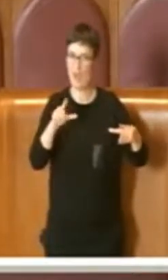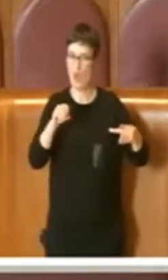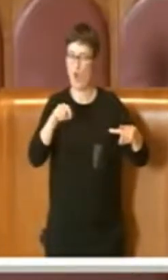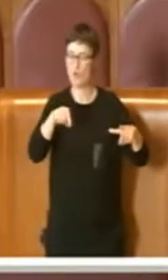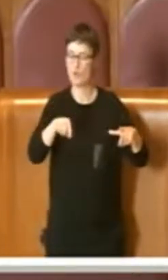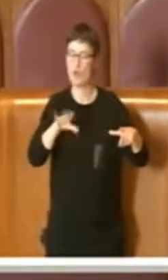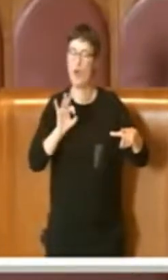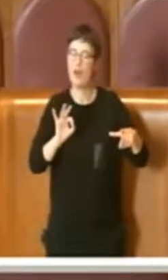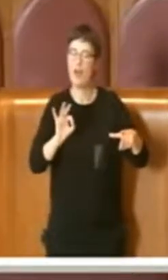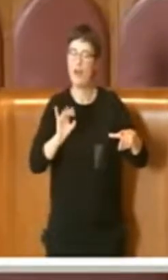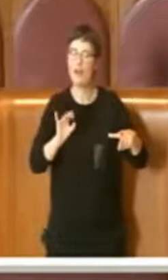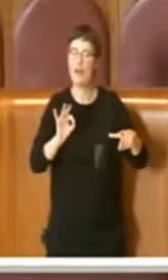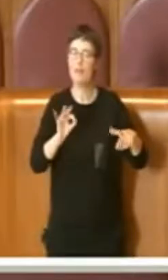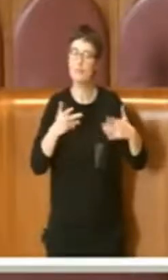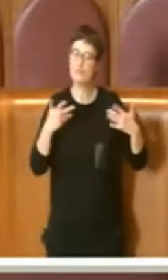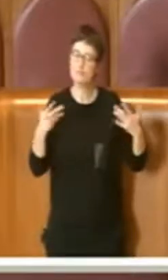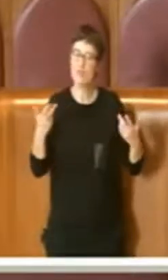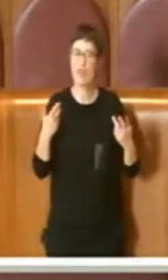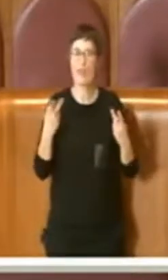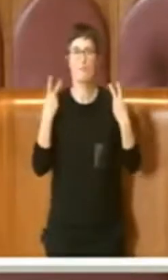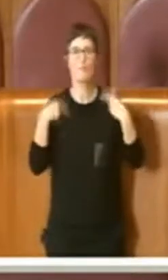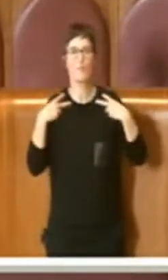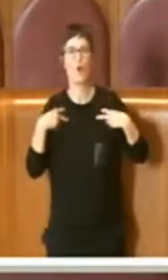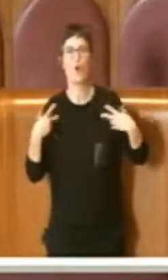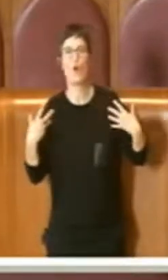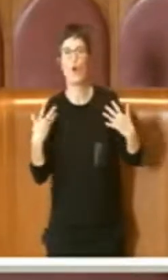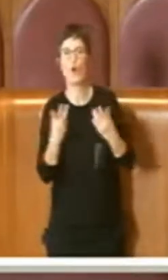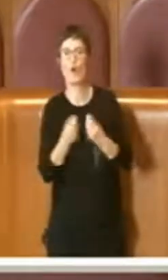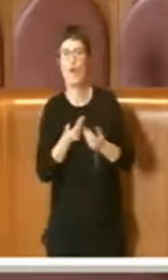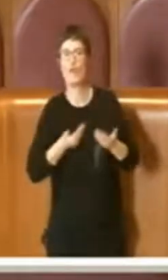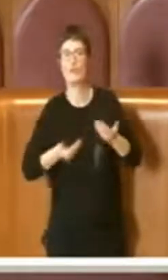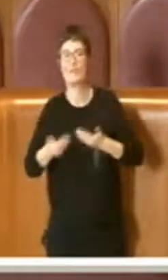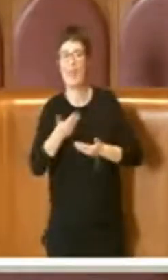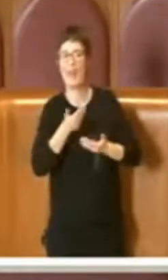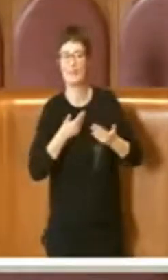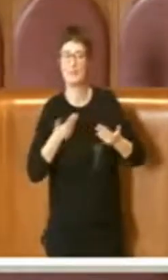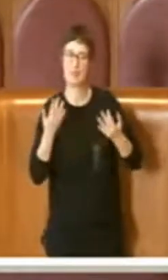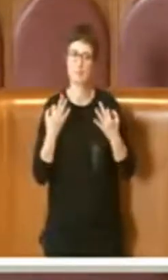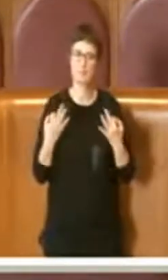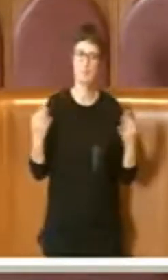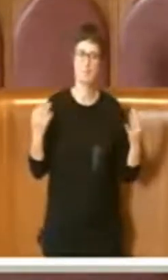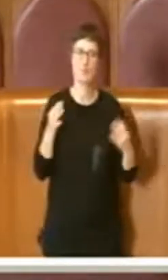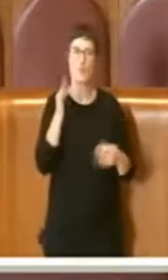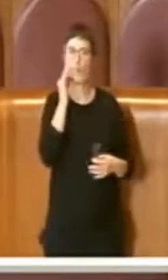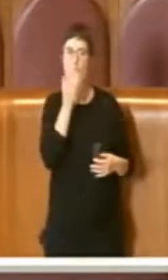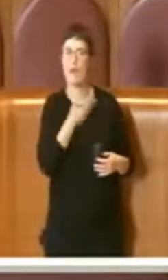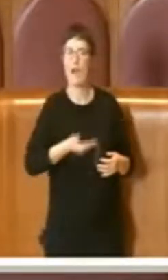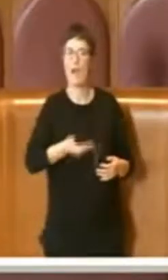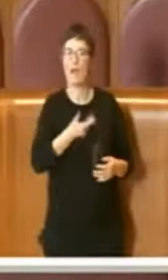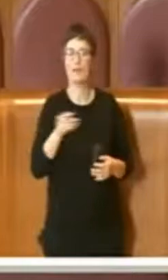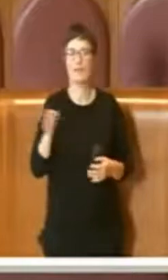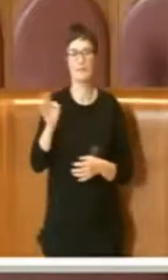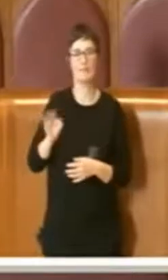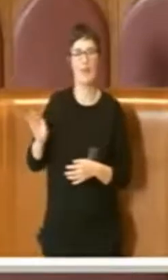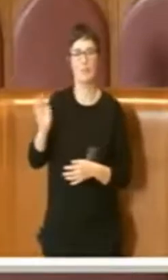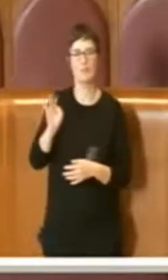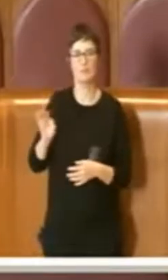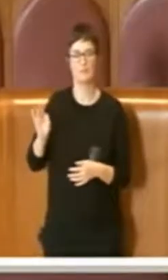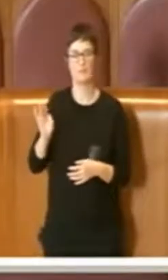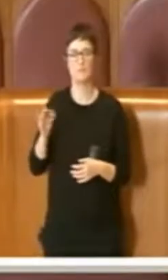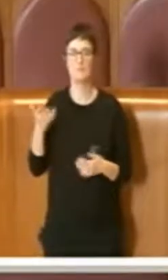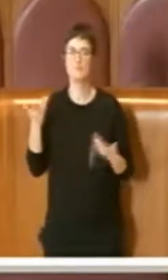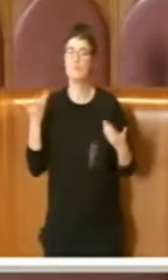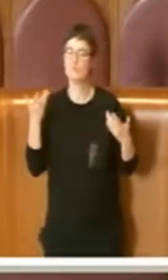una convivenza stabile tra uomo ed insetto, un equilibrio che va avanti